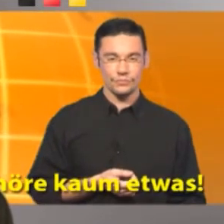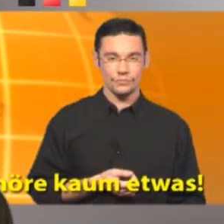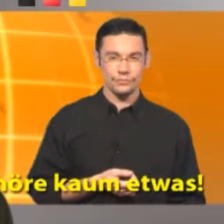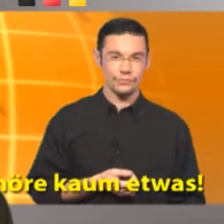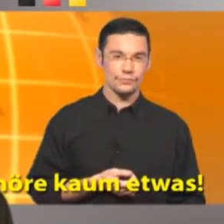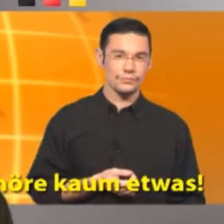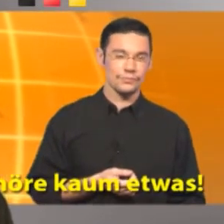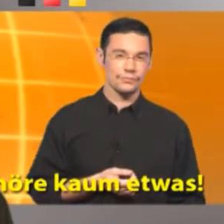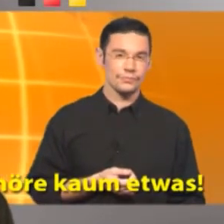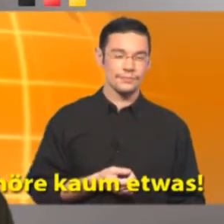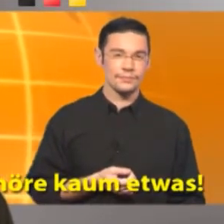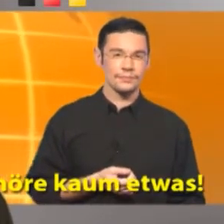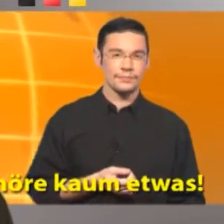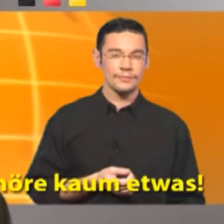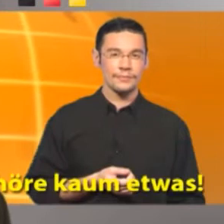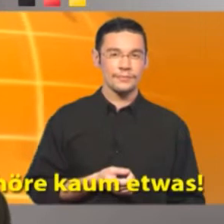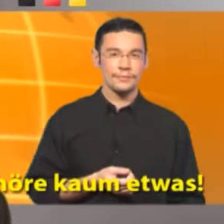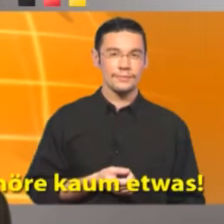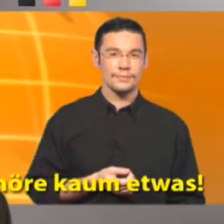Apenas le oigo